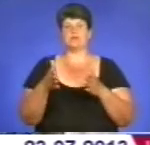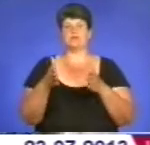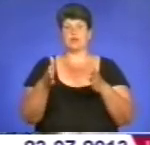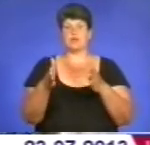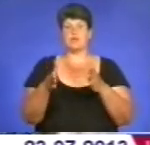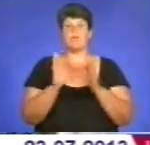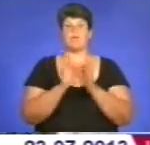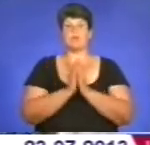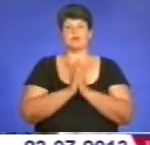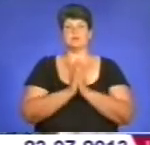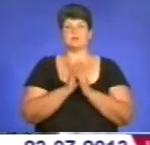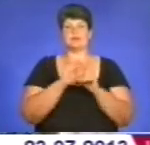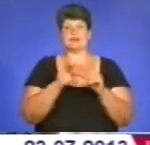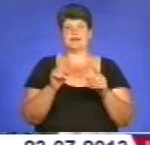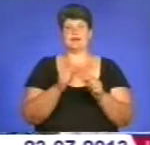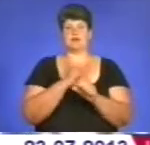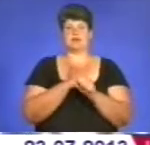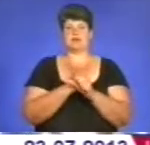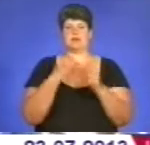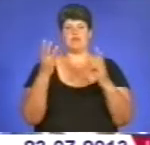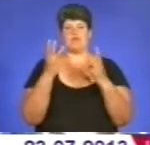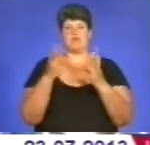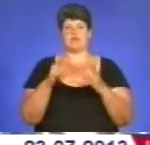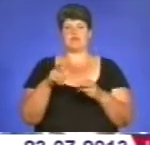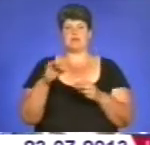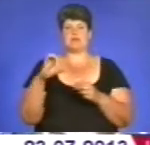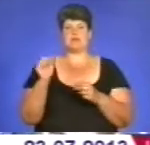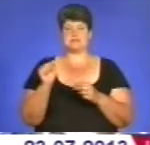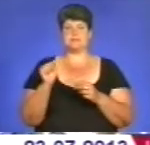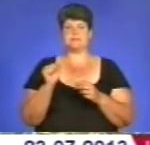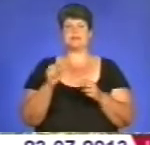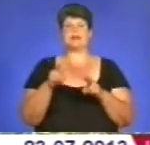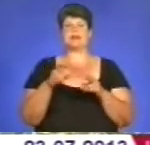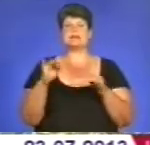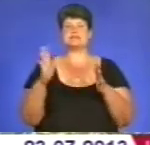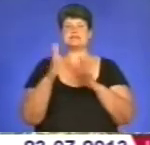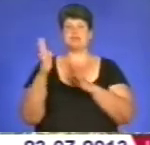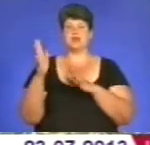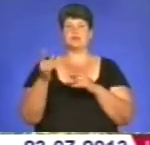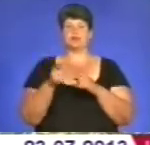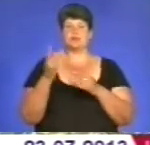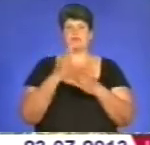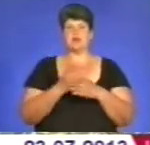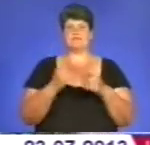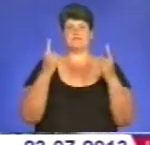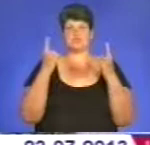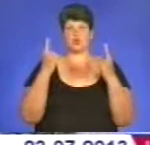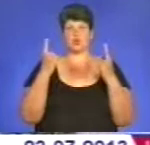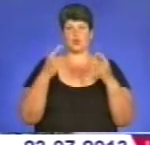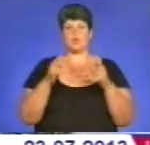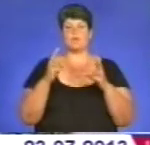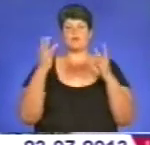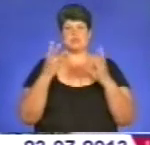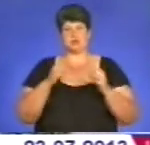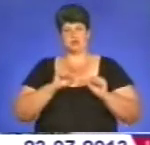безкрайньої потреби не розводити вогонь в ліси. До слова, ліси Тернопільщини в основному мають високу пожежну стійкість. В основному це